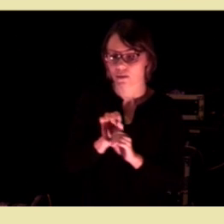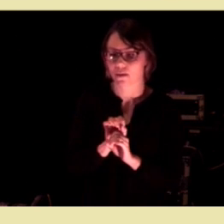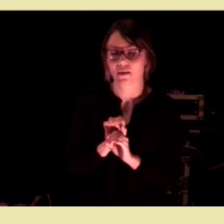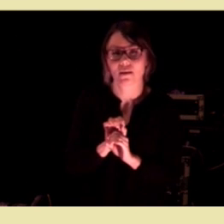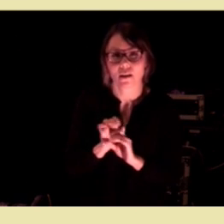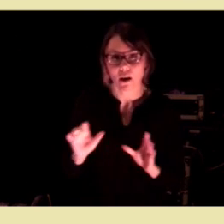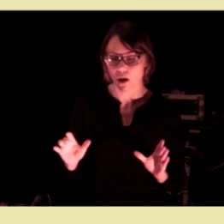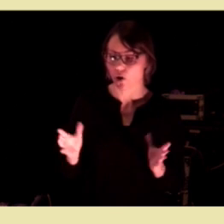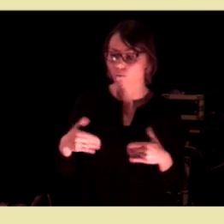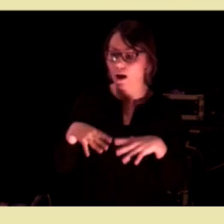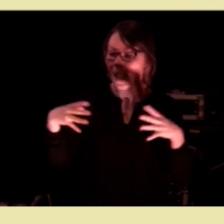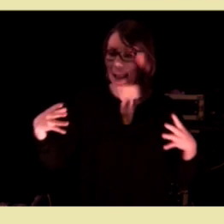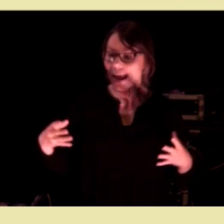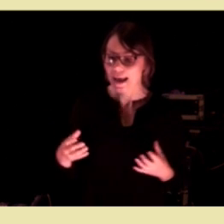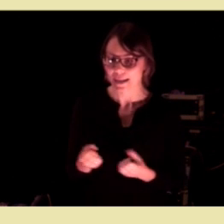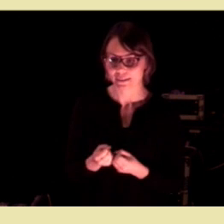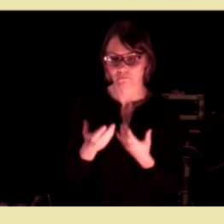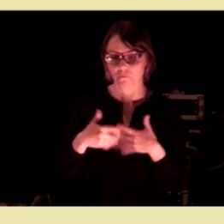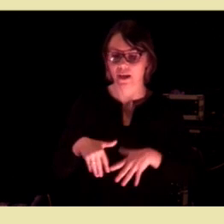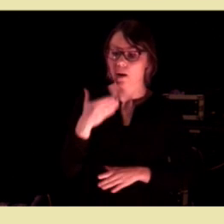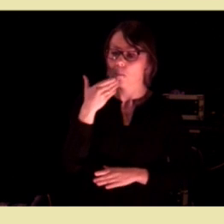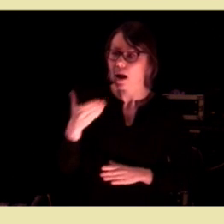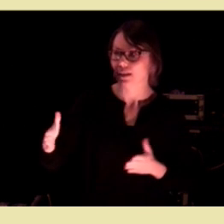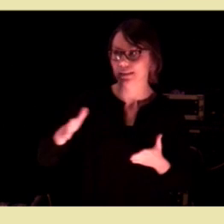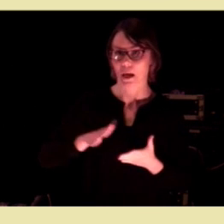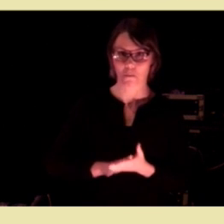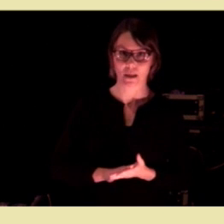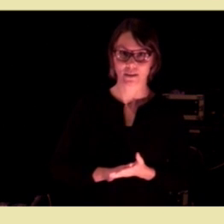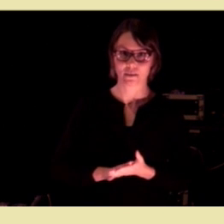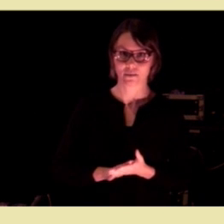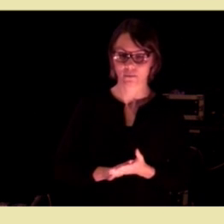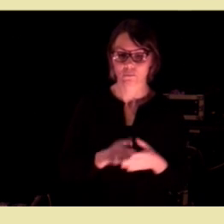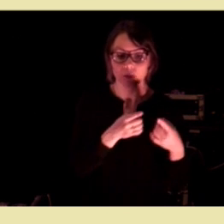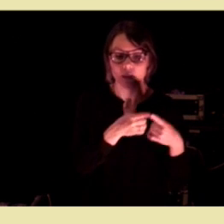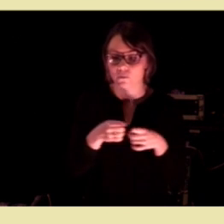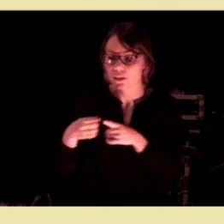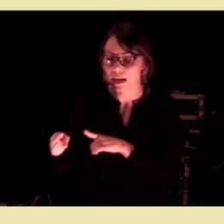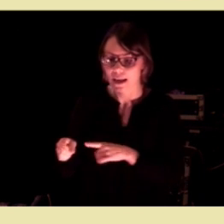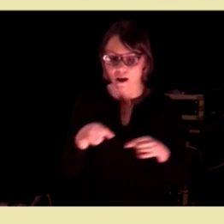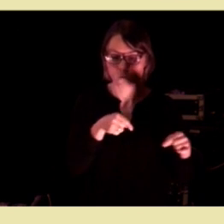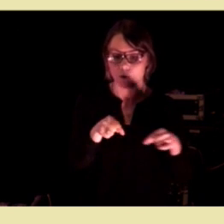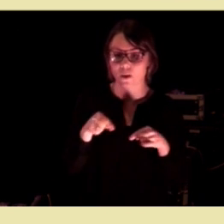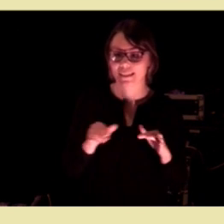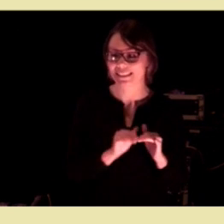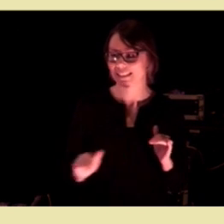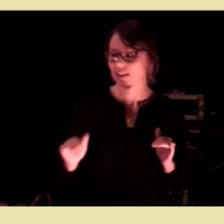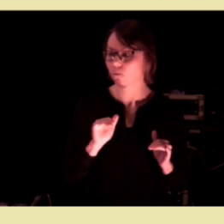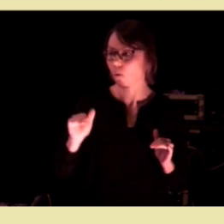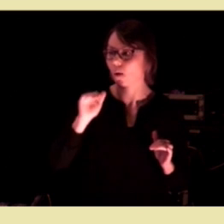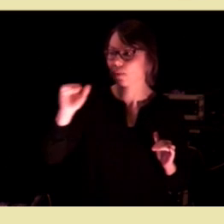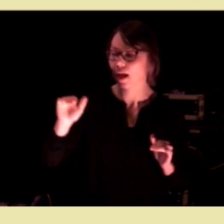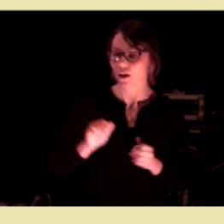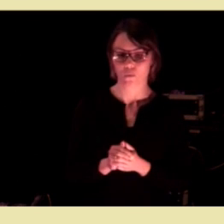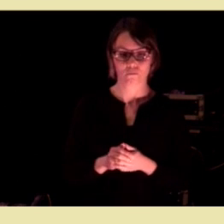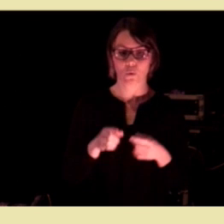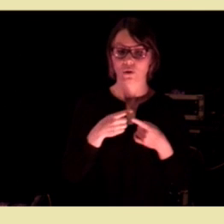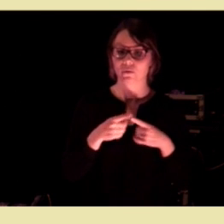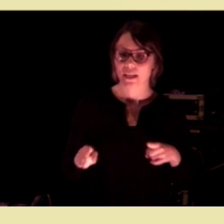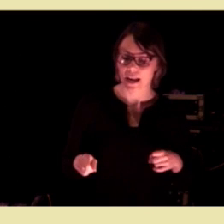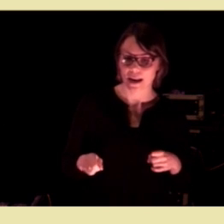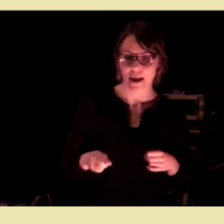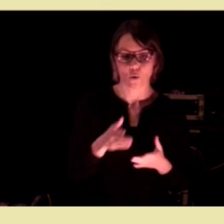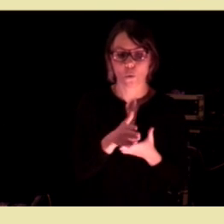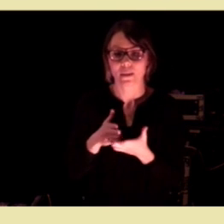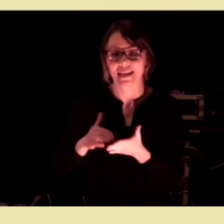få helheten til å virke godt sammen. At de ulike forvaltningsnivåene, at de ulike oppdelte